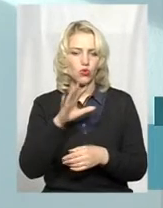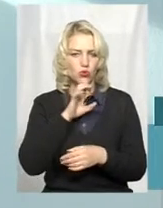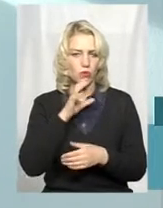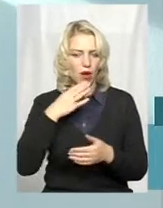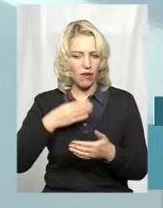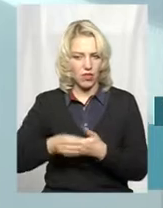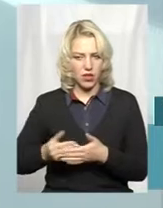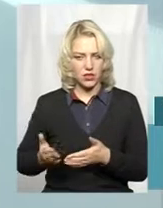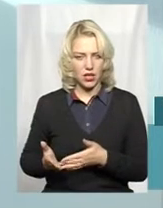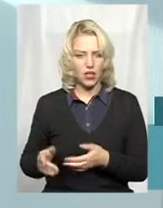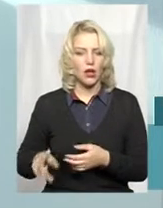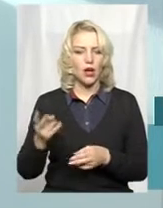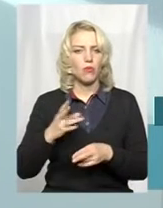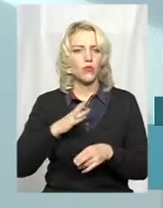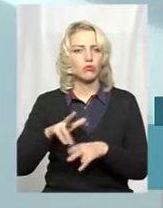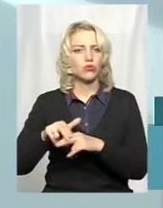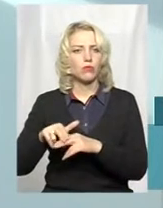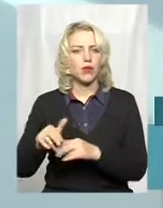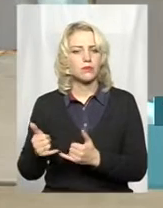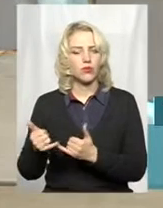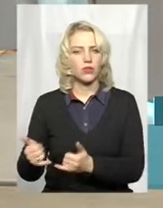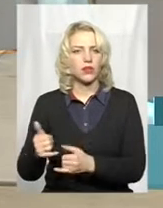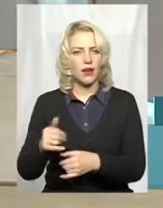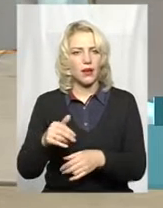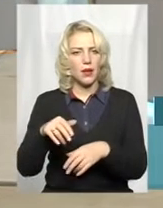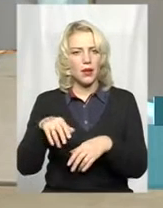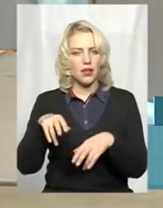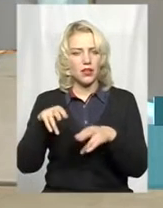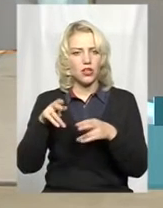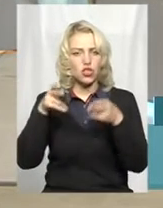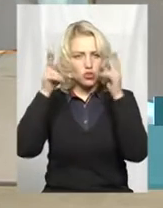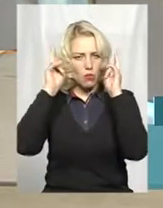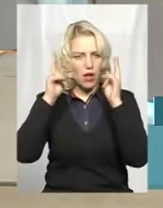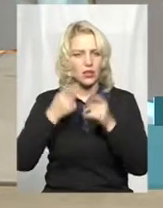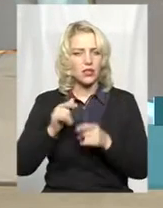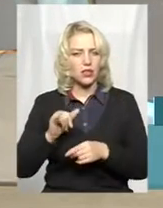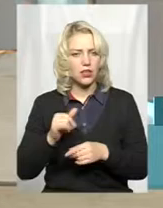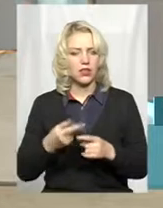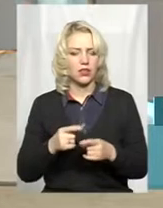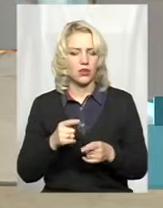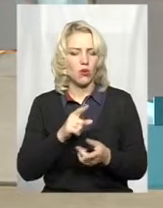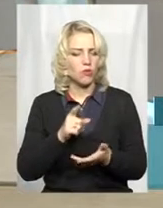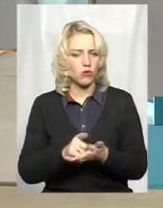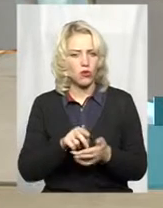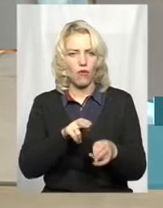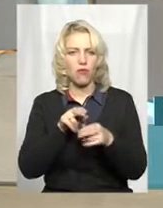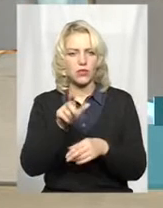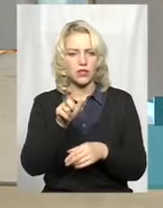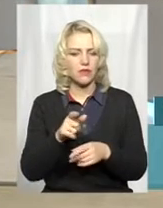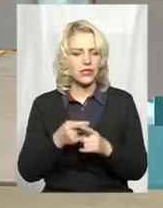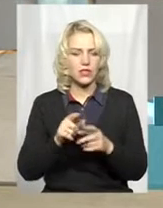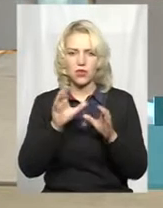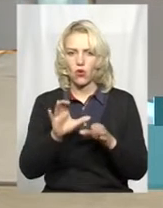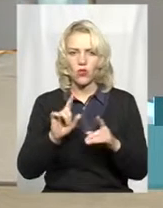ньому повинен бути паспорт на мисливську собаку. І мисливець обов'язково, це, хоча б законом не